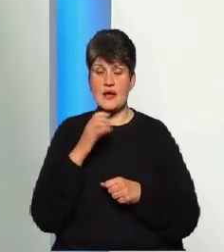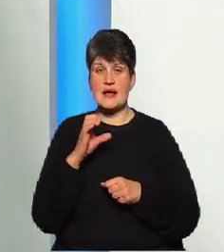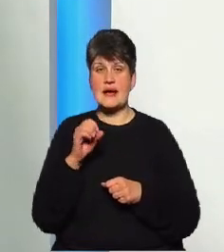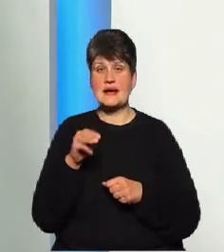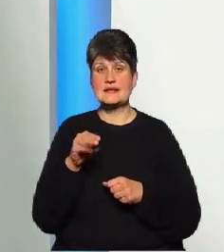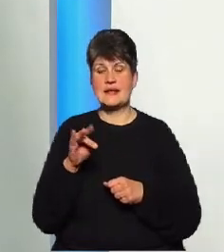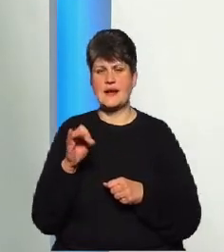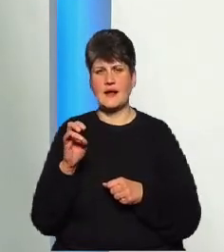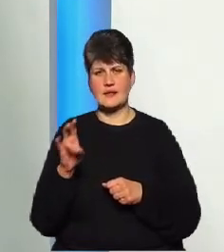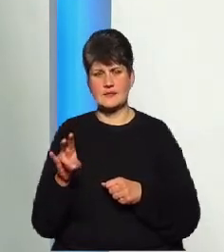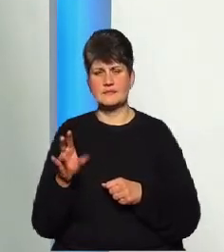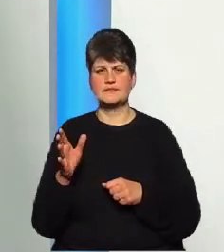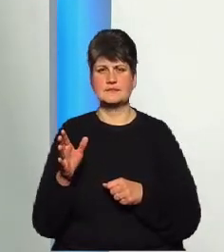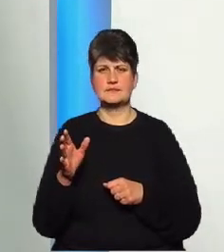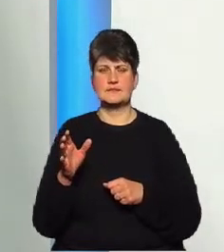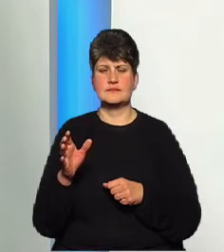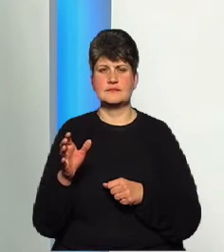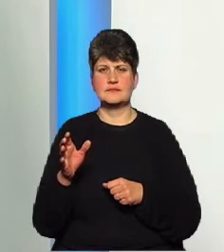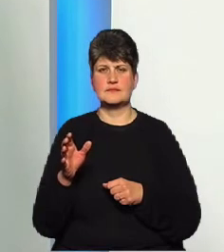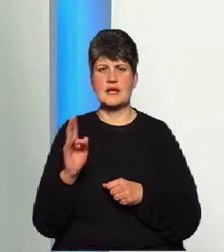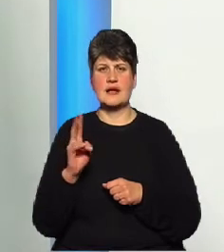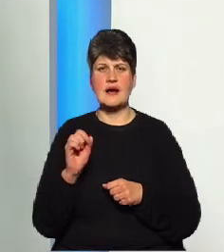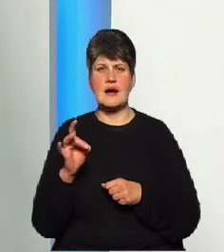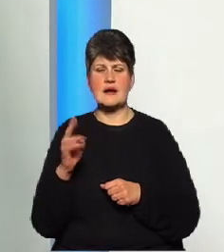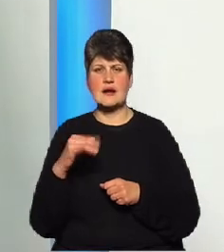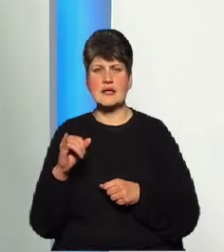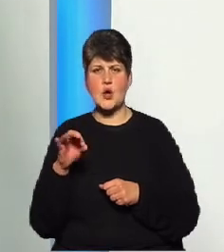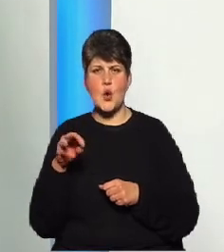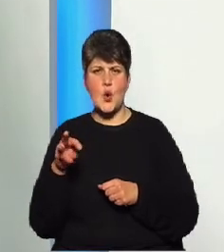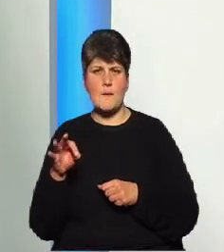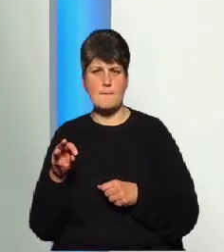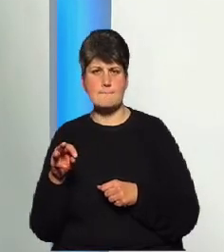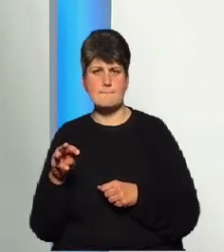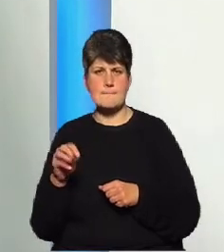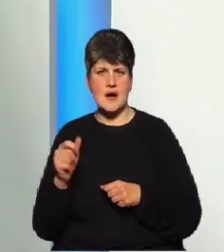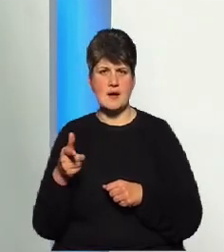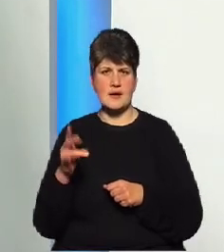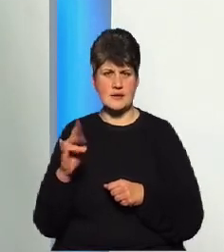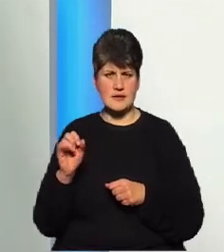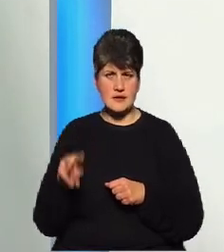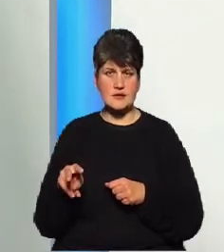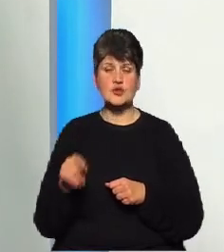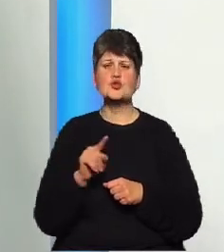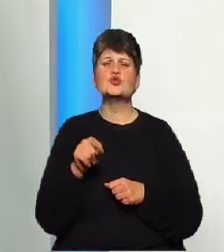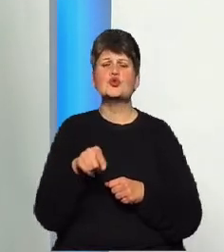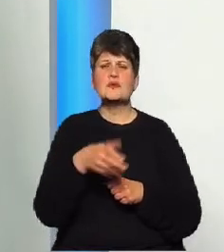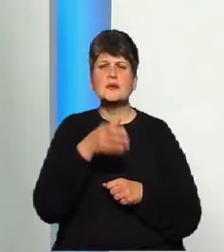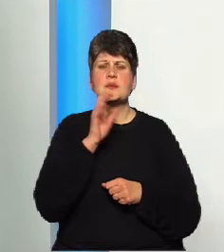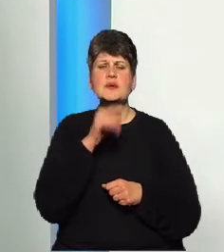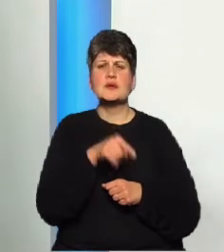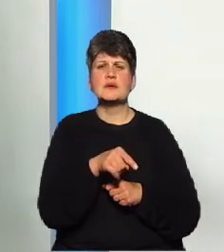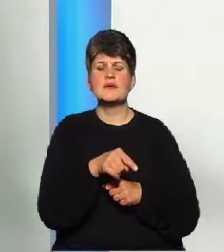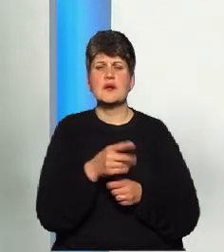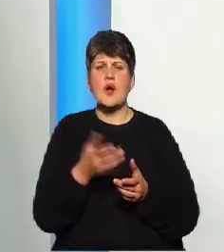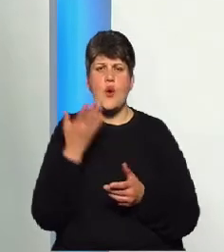кардіомагніл чи будь-який інший препарат. Що з того толку, що ви приймете той кардіомагніл, коли у вас кров